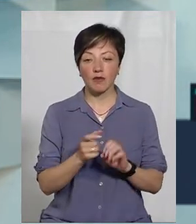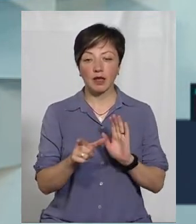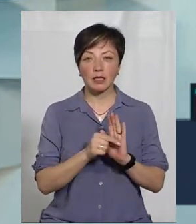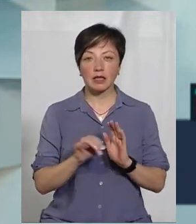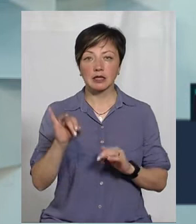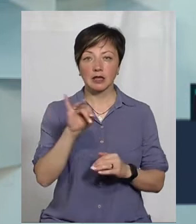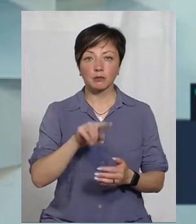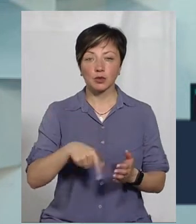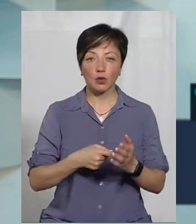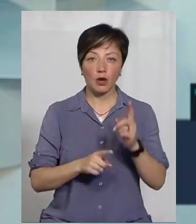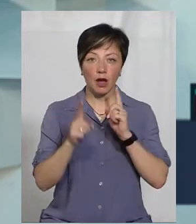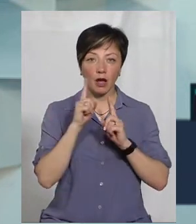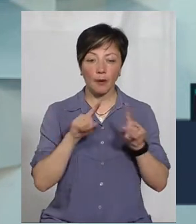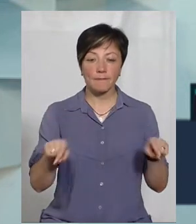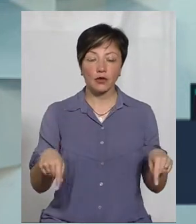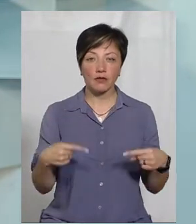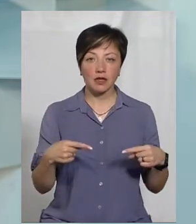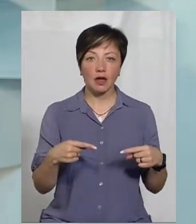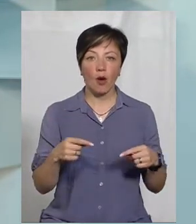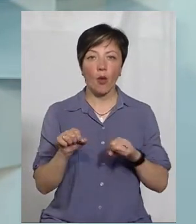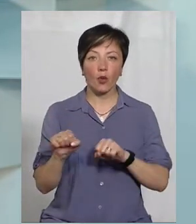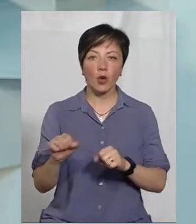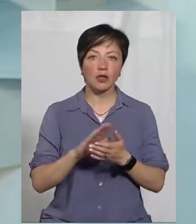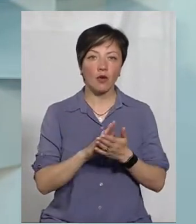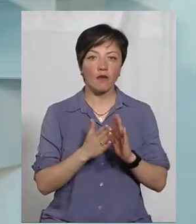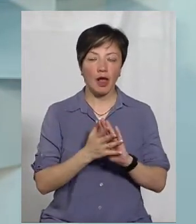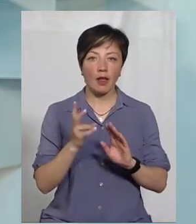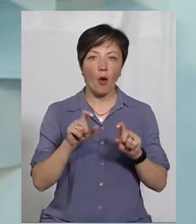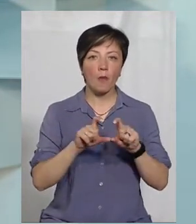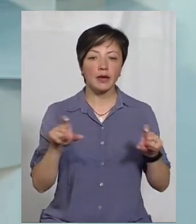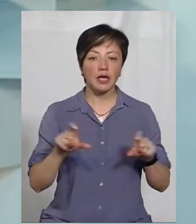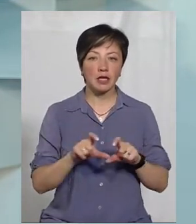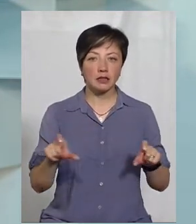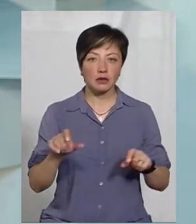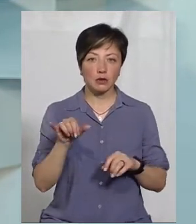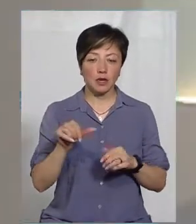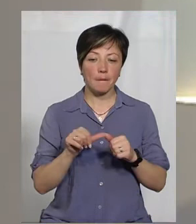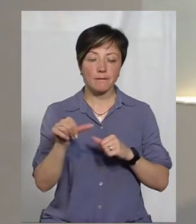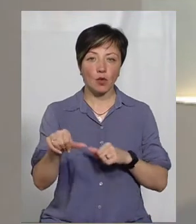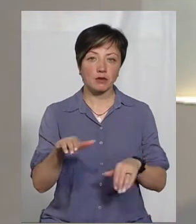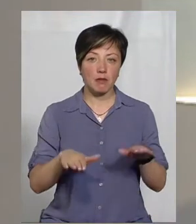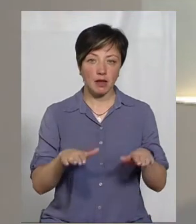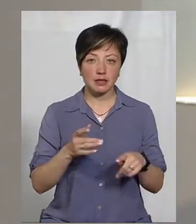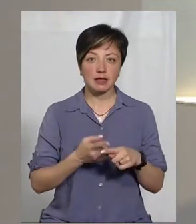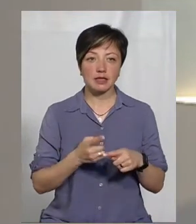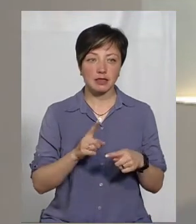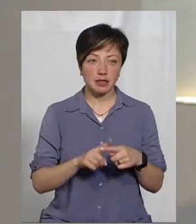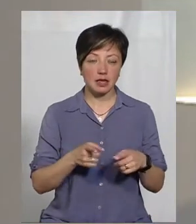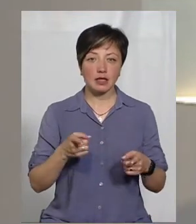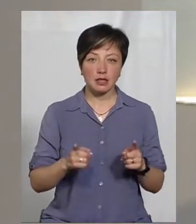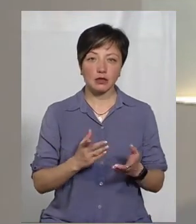Ізаславською міською радою для того, щоб поновити охоронні договора на об'єкти, які стояли у них на позабалансі. Тому що це